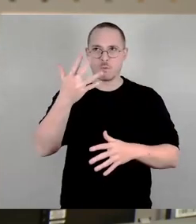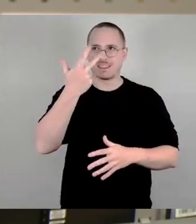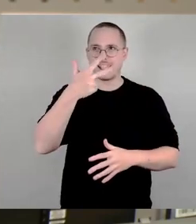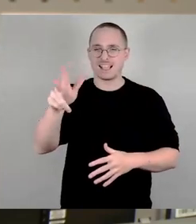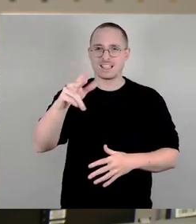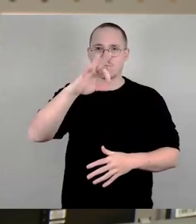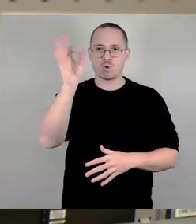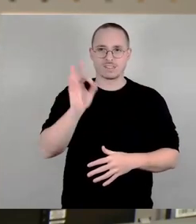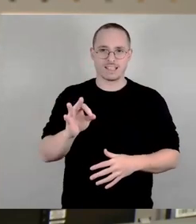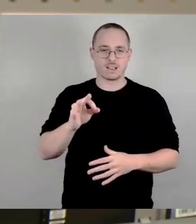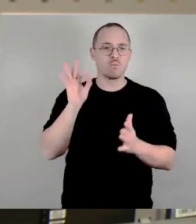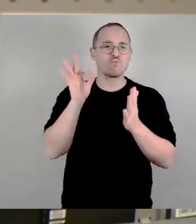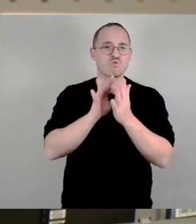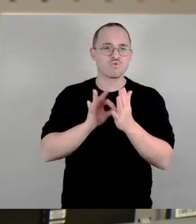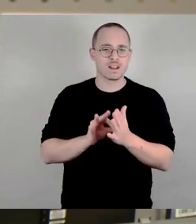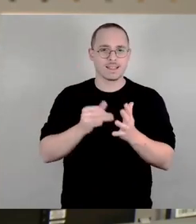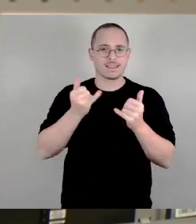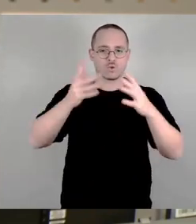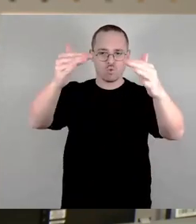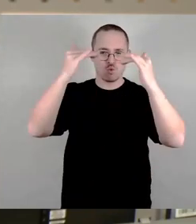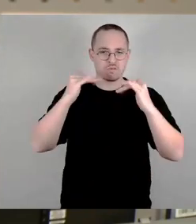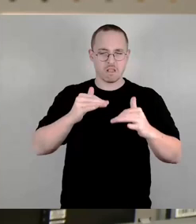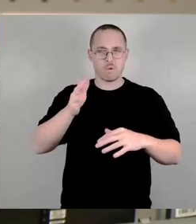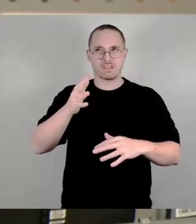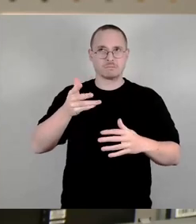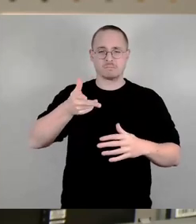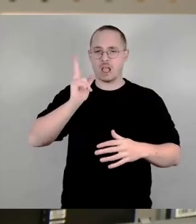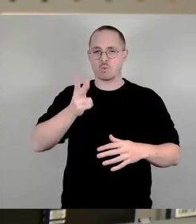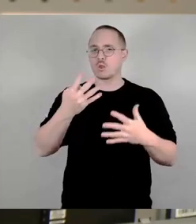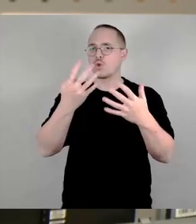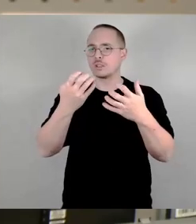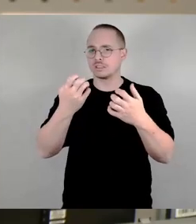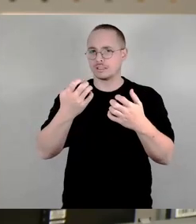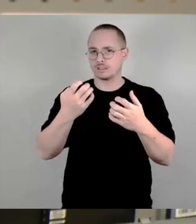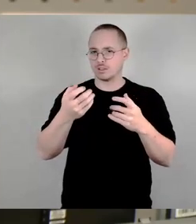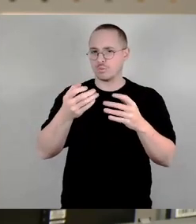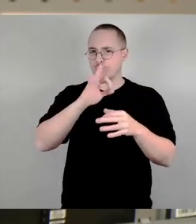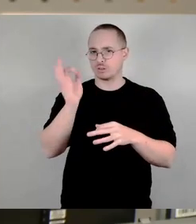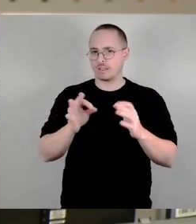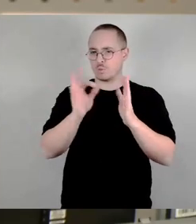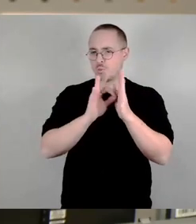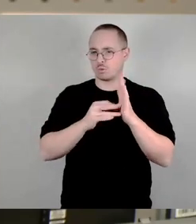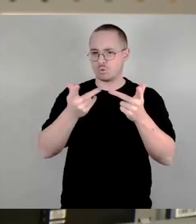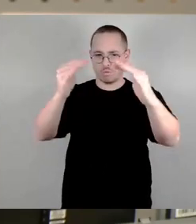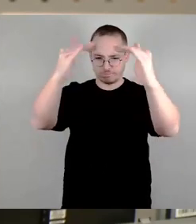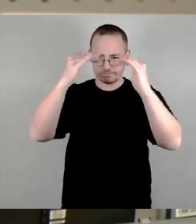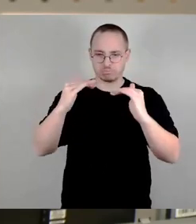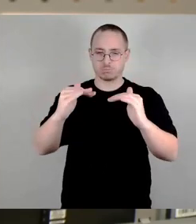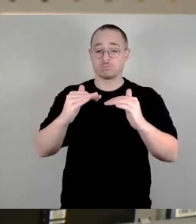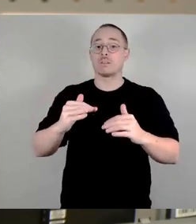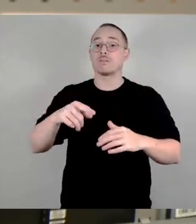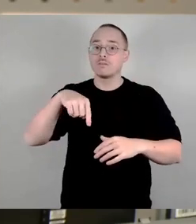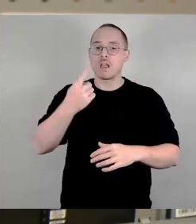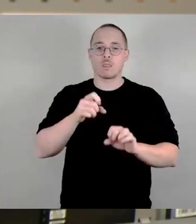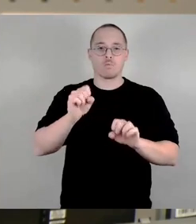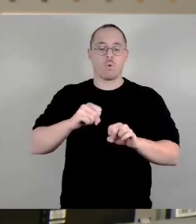390 Prozentpunkte oder vielleicht drunter, um so eine Aufkommensneutralität zu erreichen. Also, ich glaube,